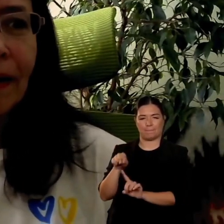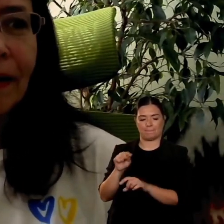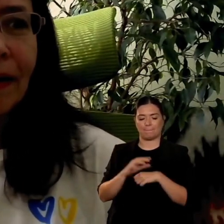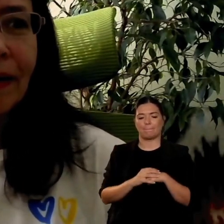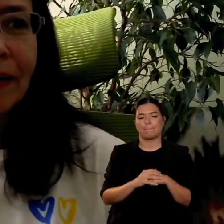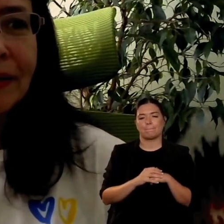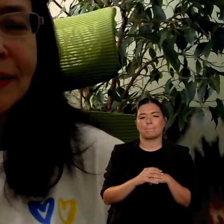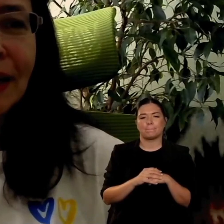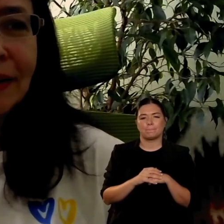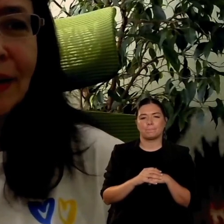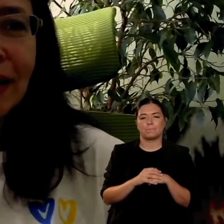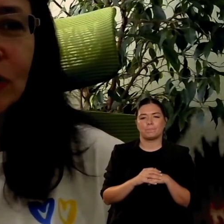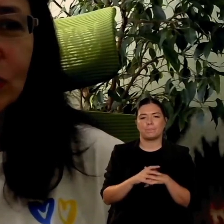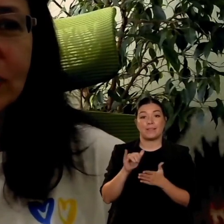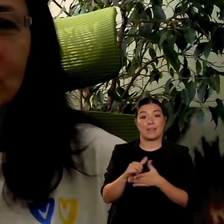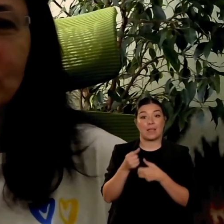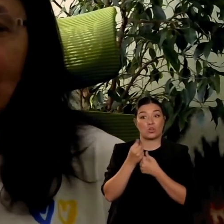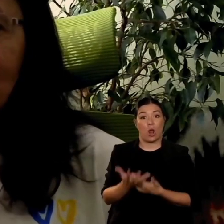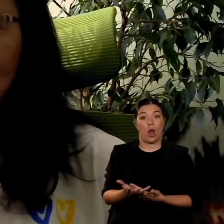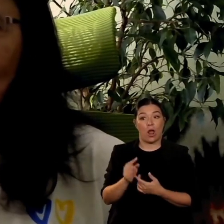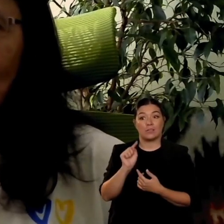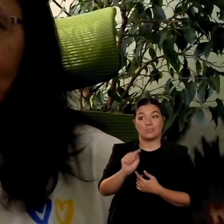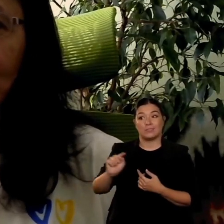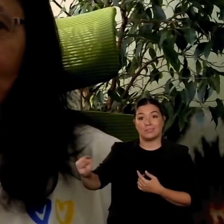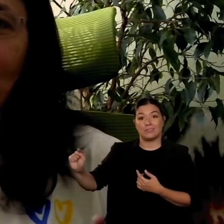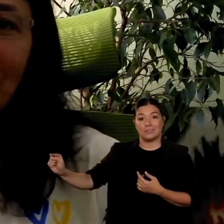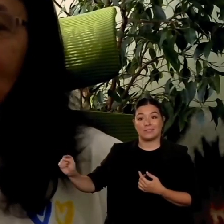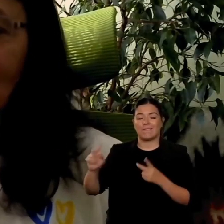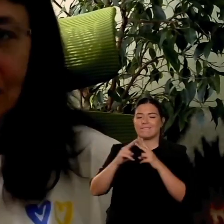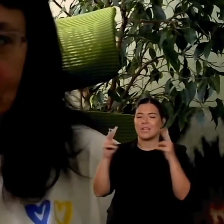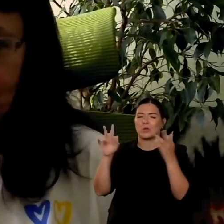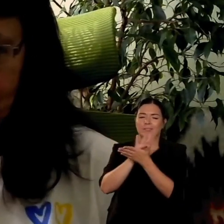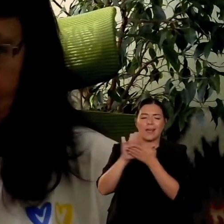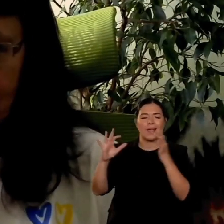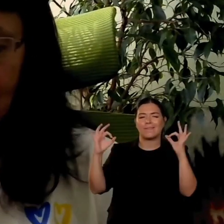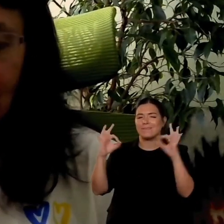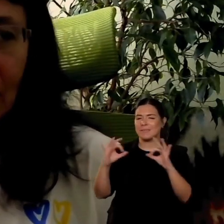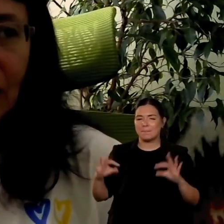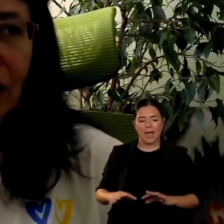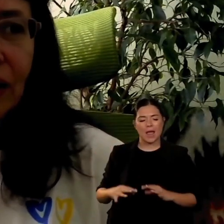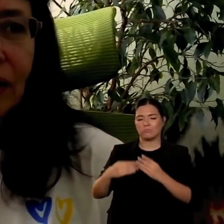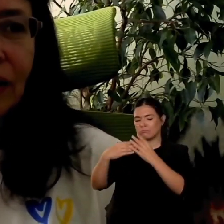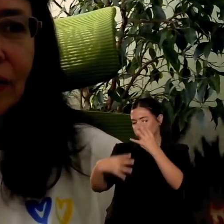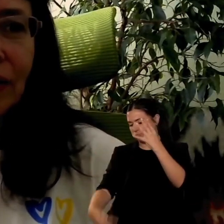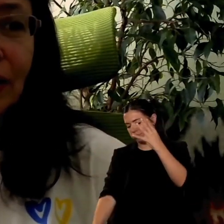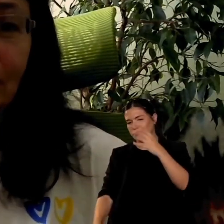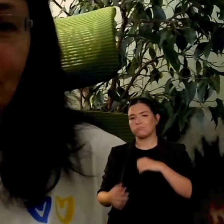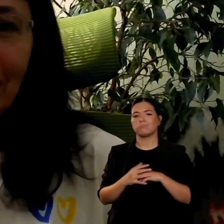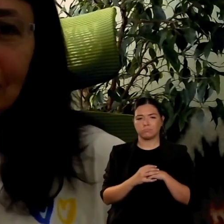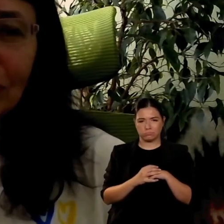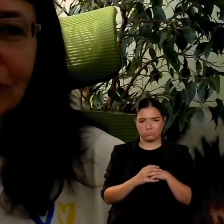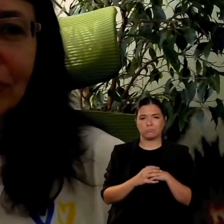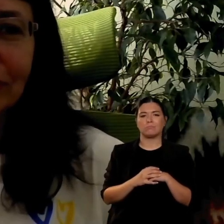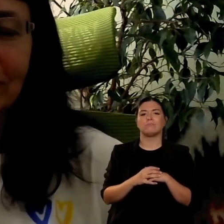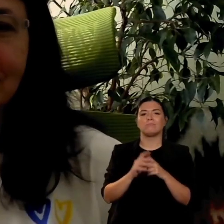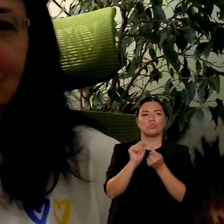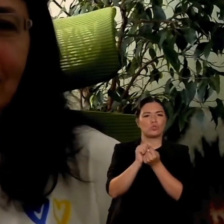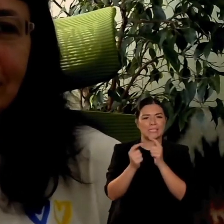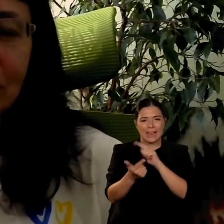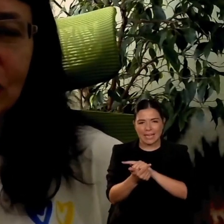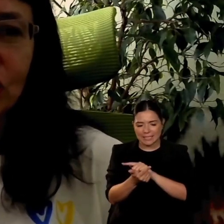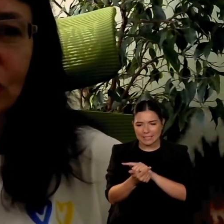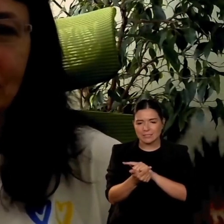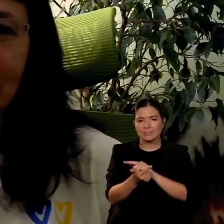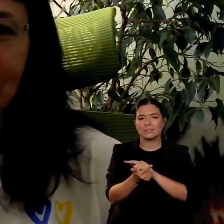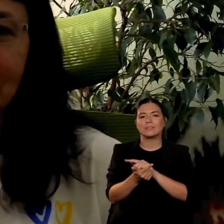positiva questo poema è stato tradotto al suo idioma di origine ad altri idiomi di origine